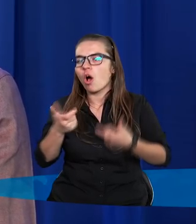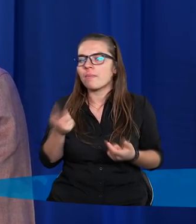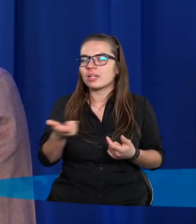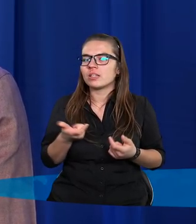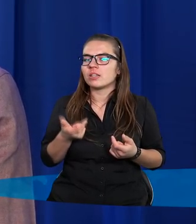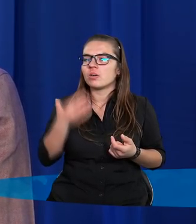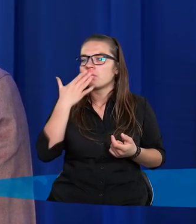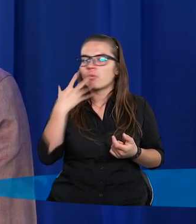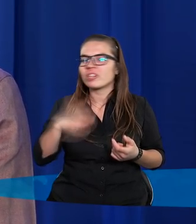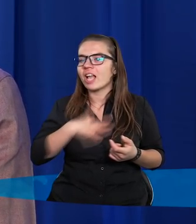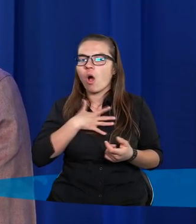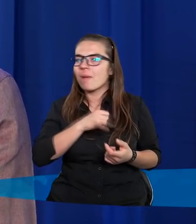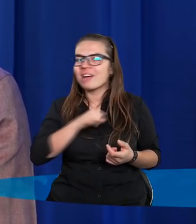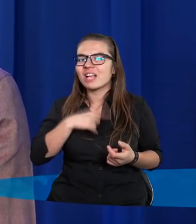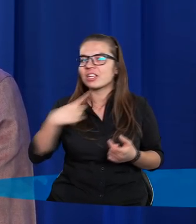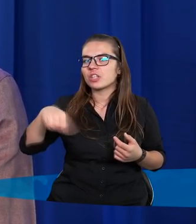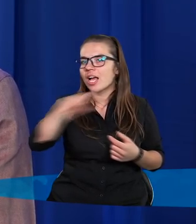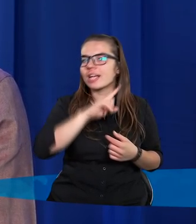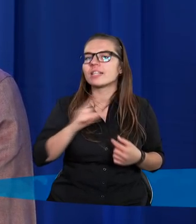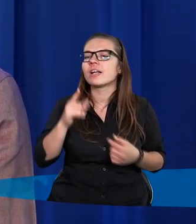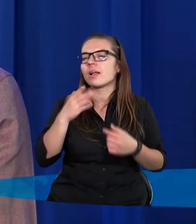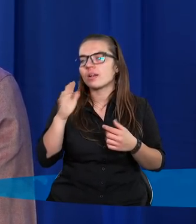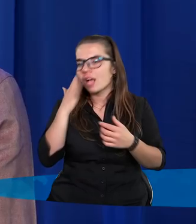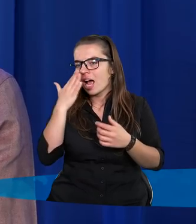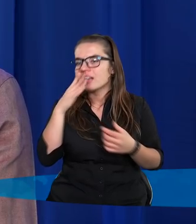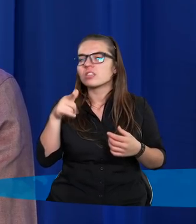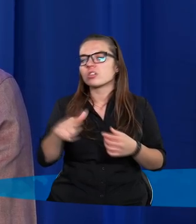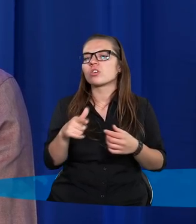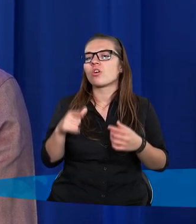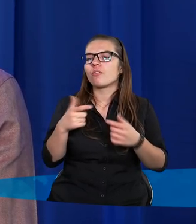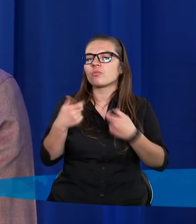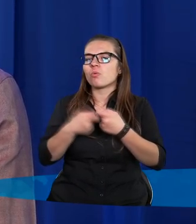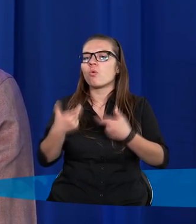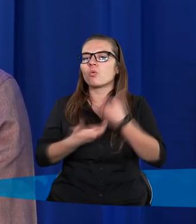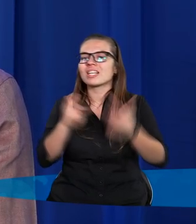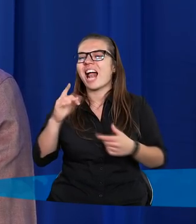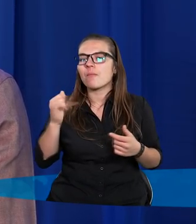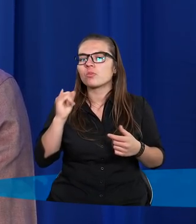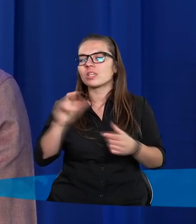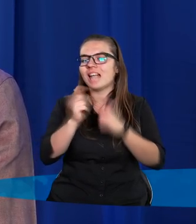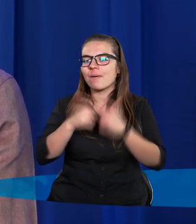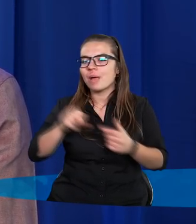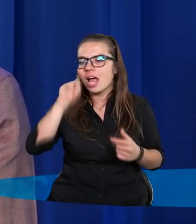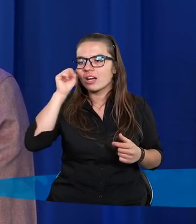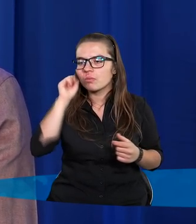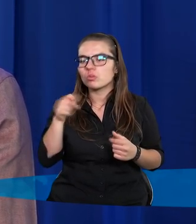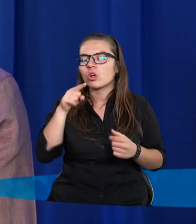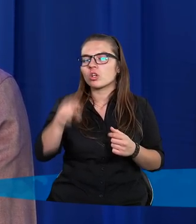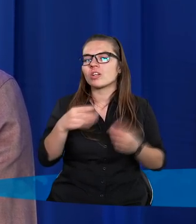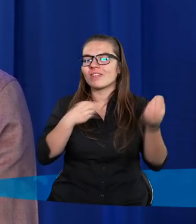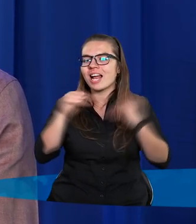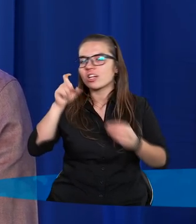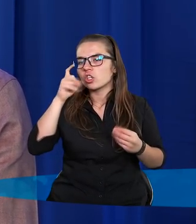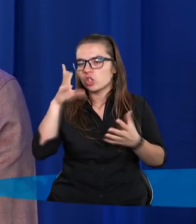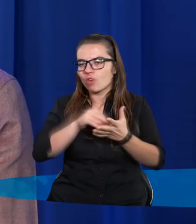ziemię. Pan Bóg mówi, nie obawiaj się ich, wspomnij raczej, co Pan Bóg Twój uczynił Faraonowi Egiptowi. Te wielkie